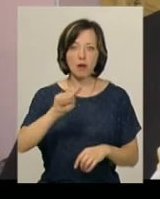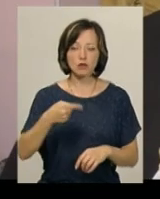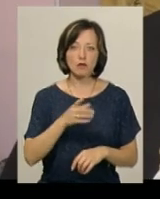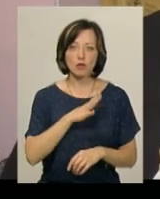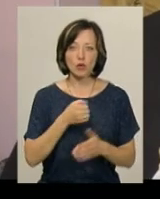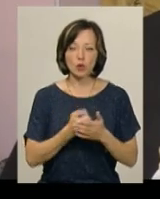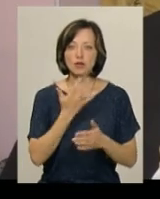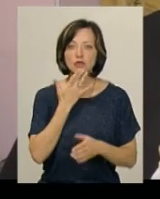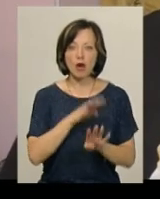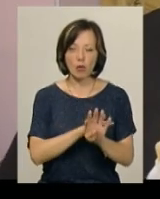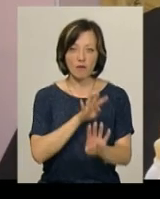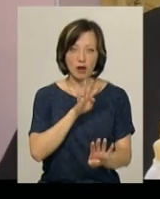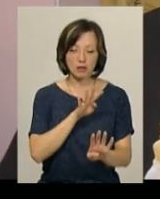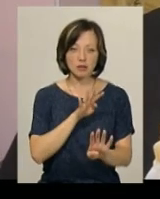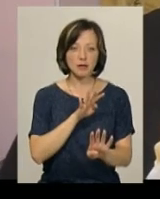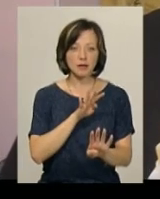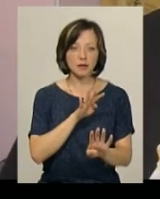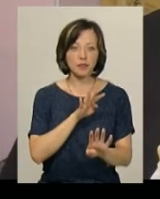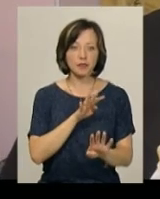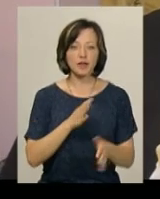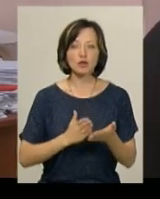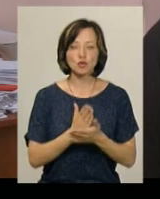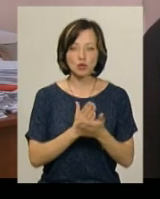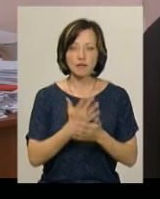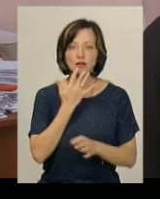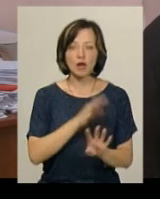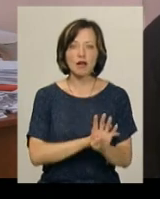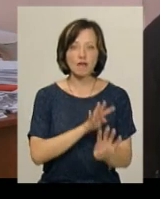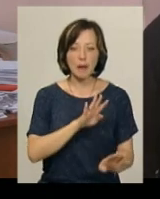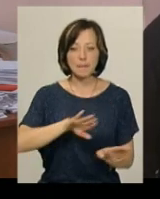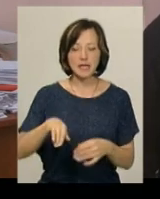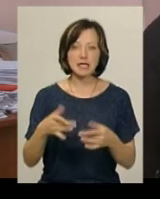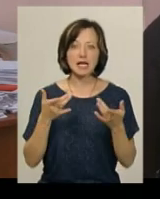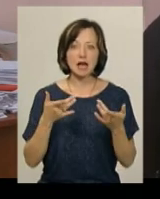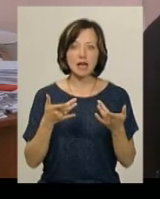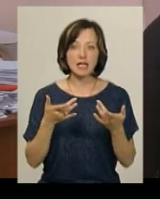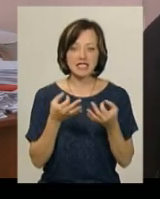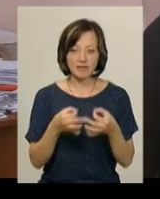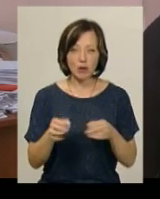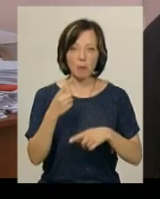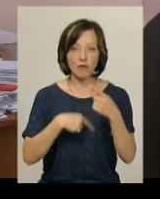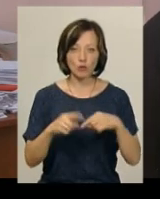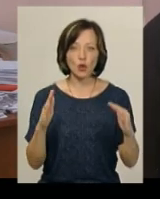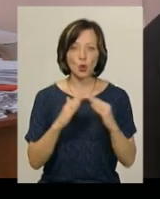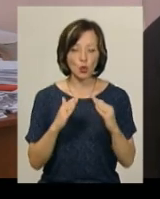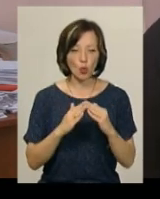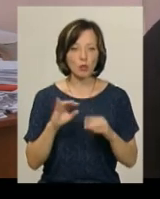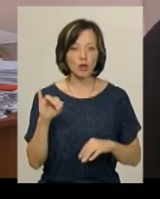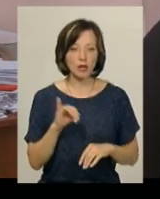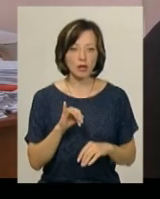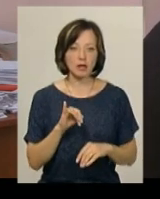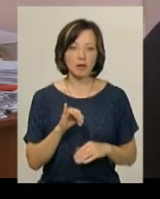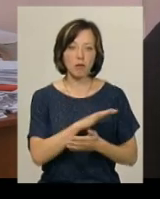до Національної гвардії, відслужив Національної гвардії, після звільнення повернувся додому і